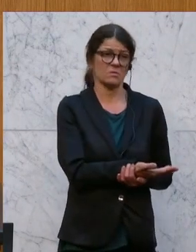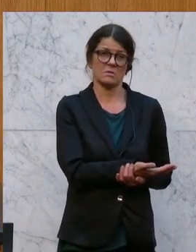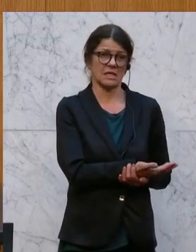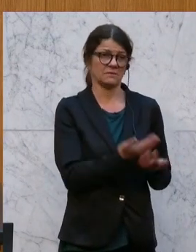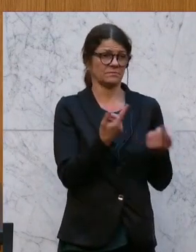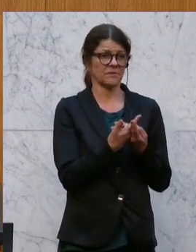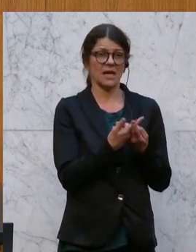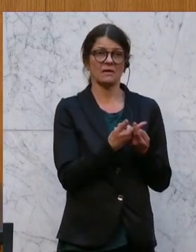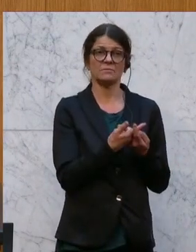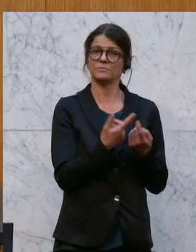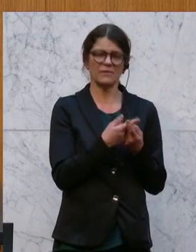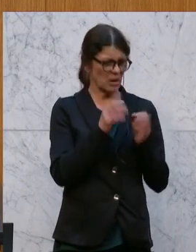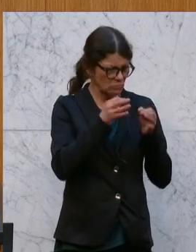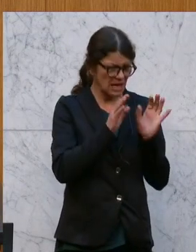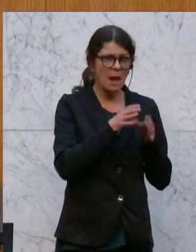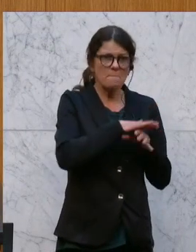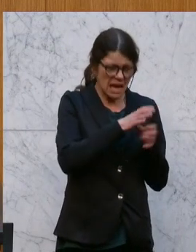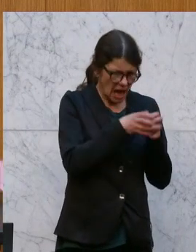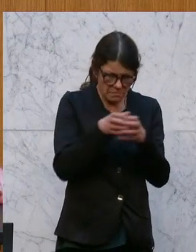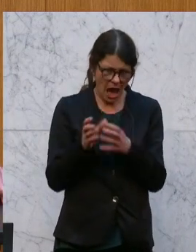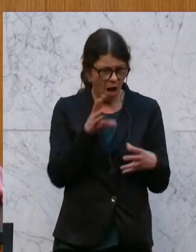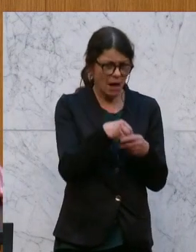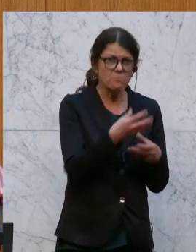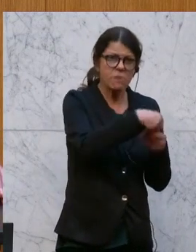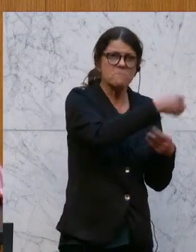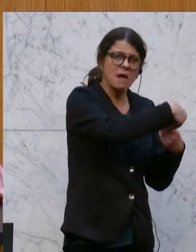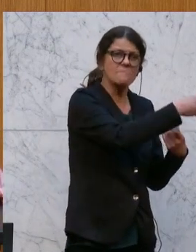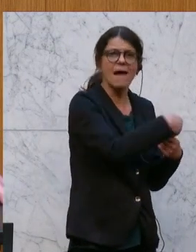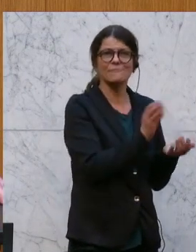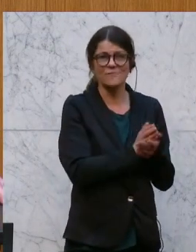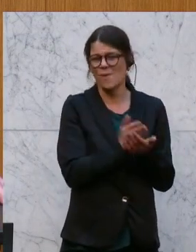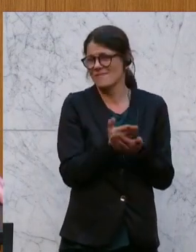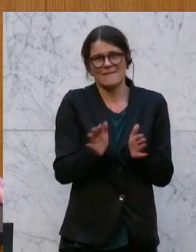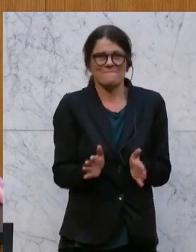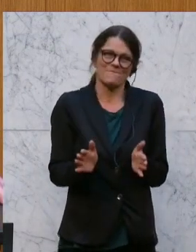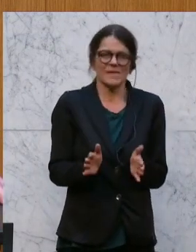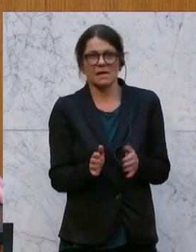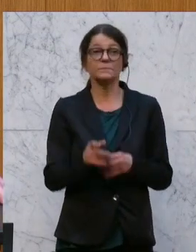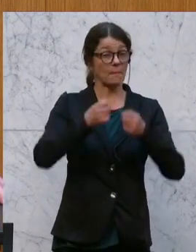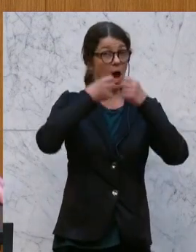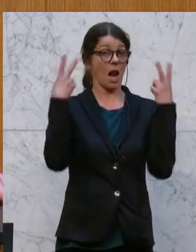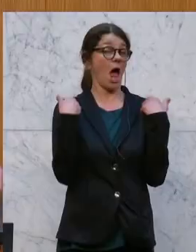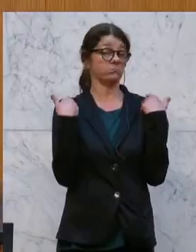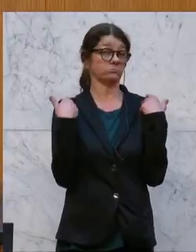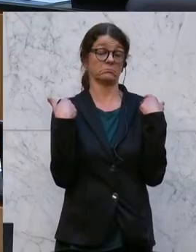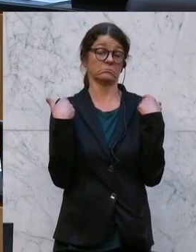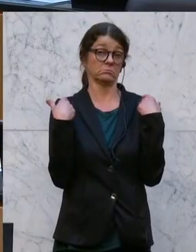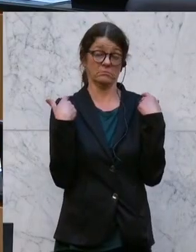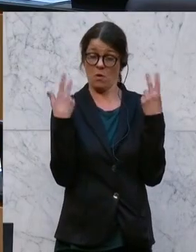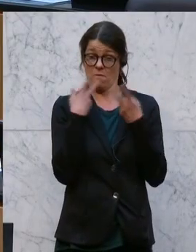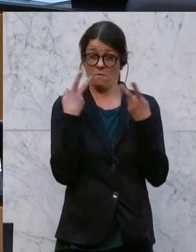spezifische Bereiche und Anliegen beinhaltet. Klar und unbestritten ist allerdings,